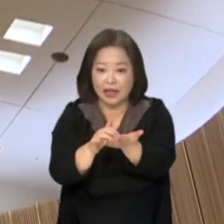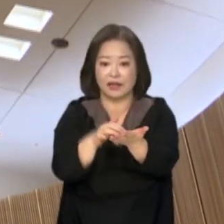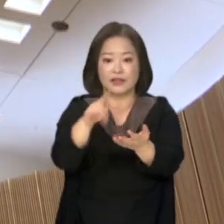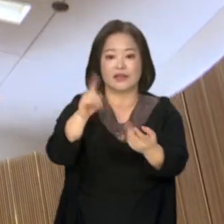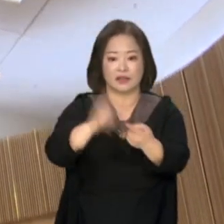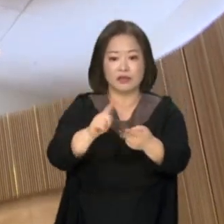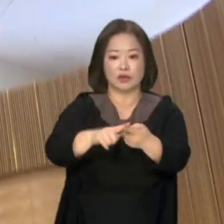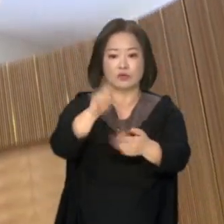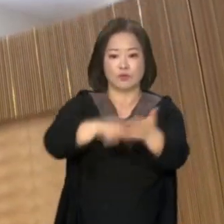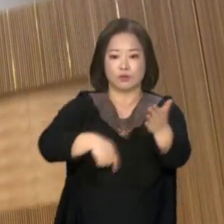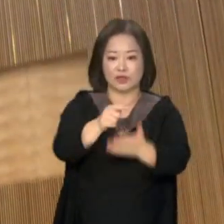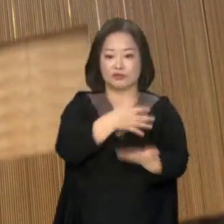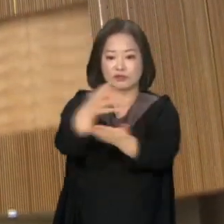인정됐습니다. 시작합니다. 지금